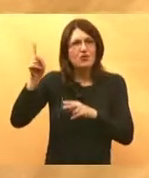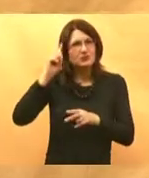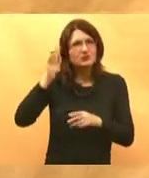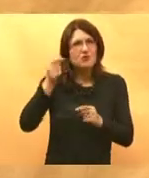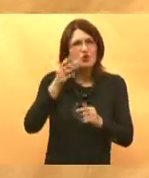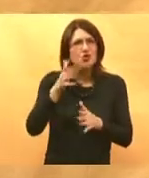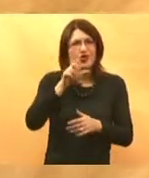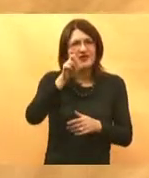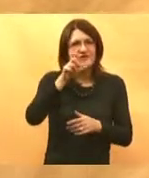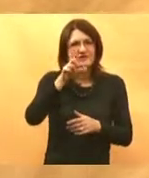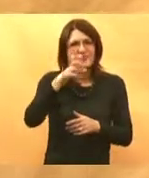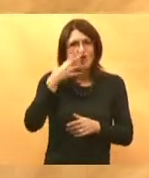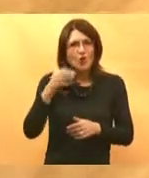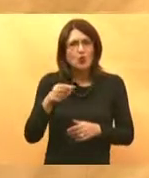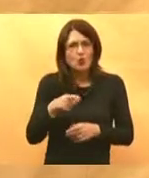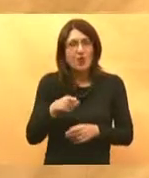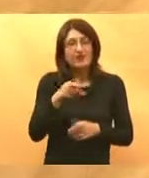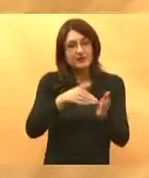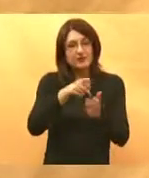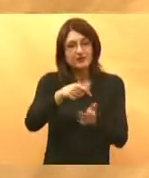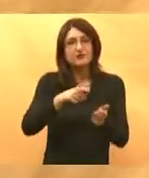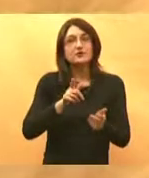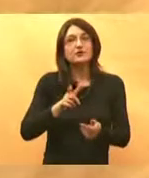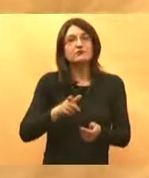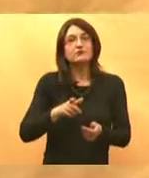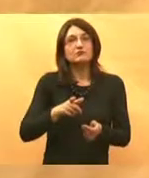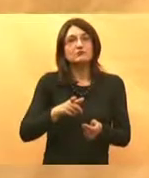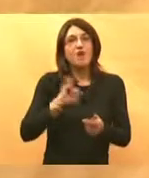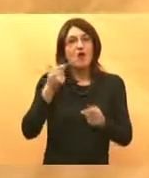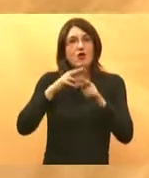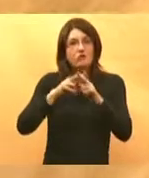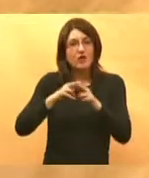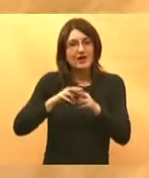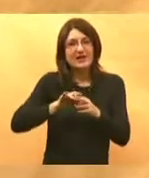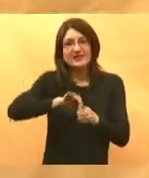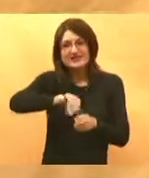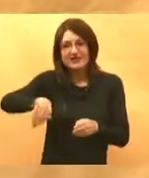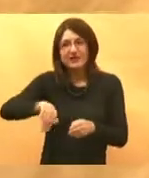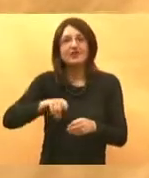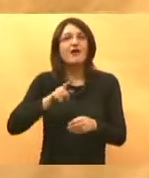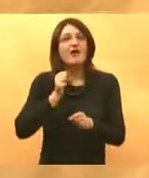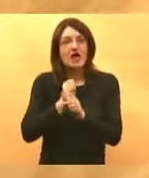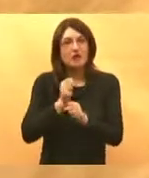dvjestotinja kuna jeftinije nego u prirodnoj praksi trebali bi red čekanja ili ako bolnica izvan ugovorenog vremena s HZZ može naplaćivati usluge